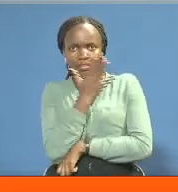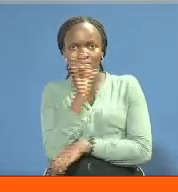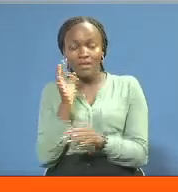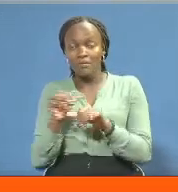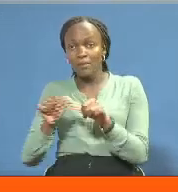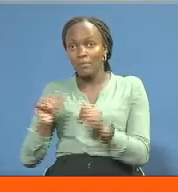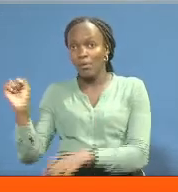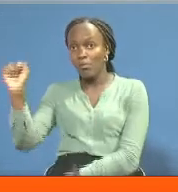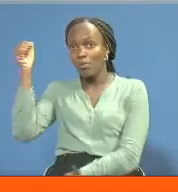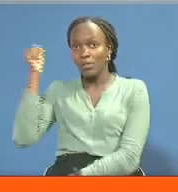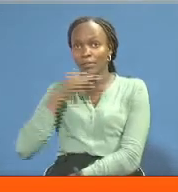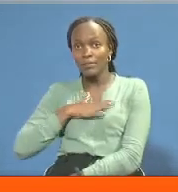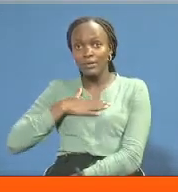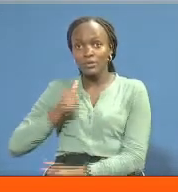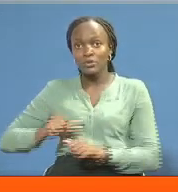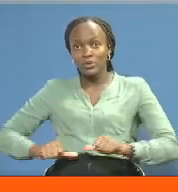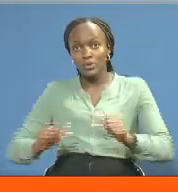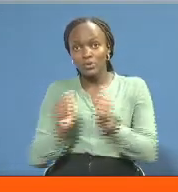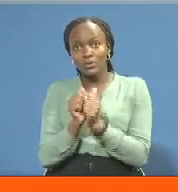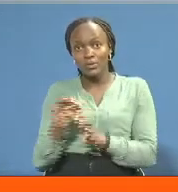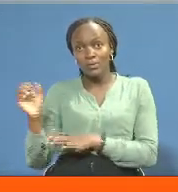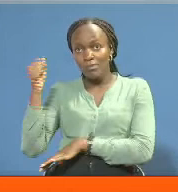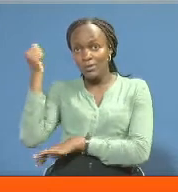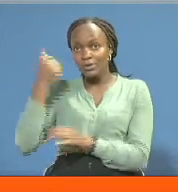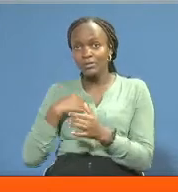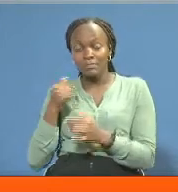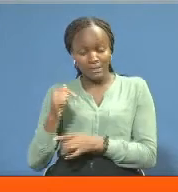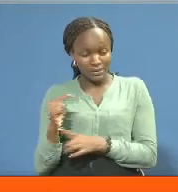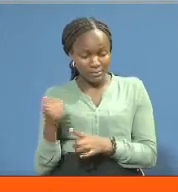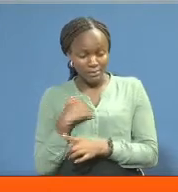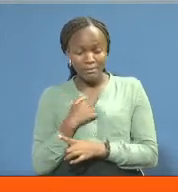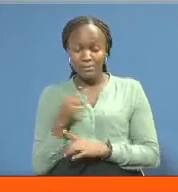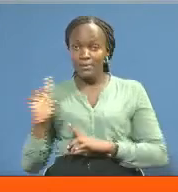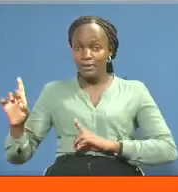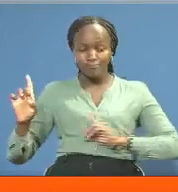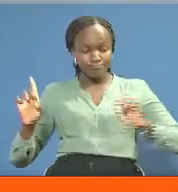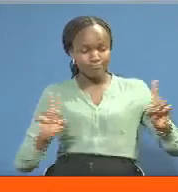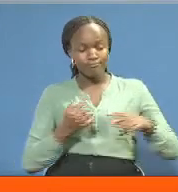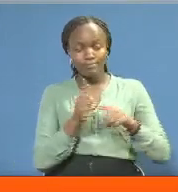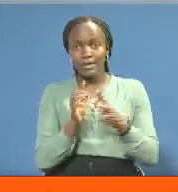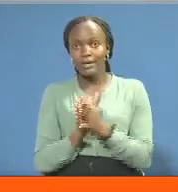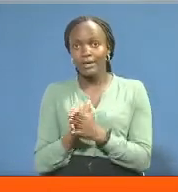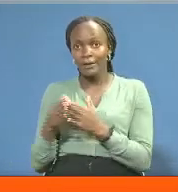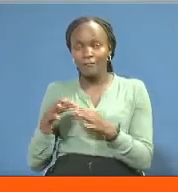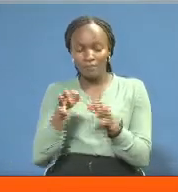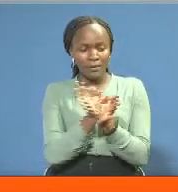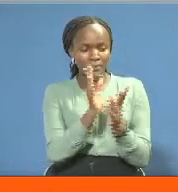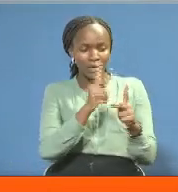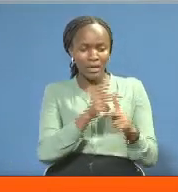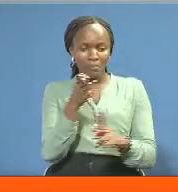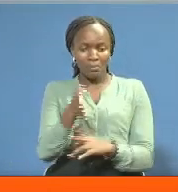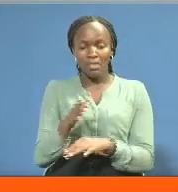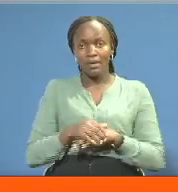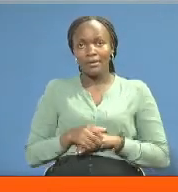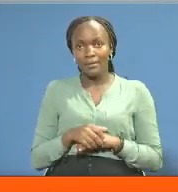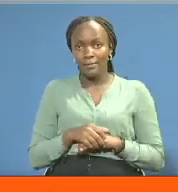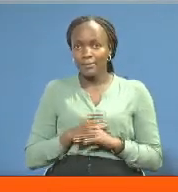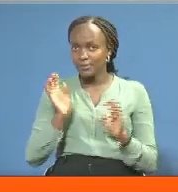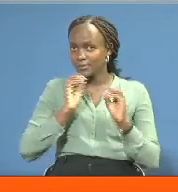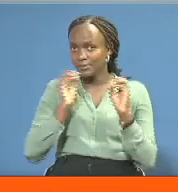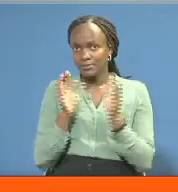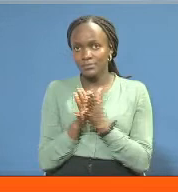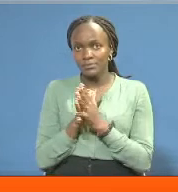politics, let us do politics me and you and compete. But let us not bring our families to